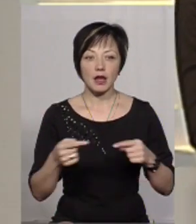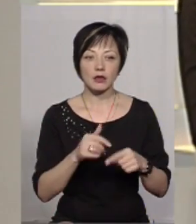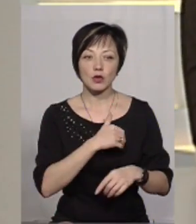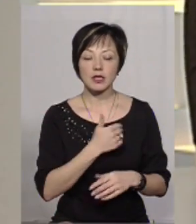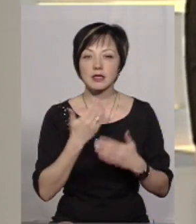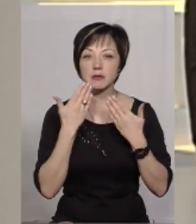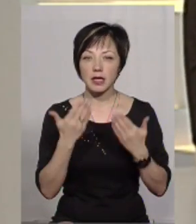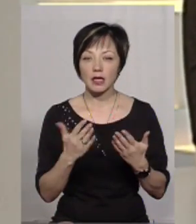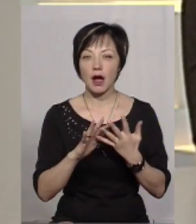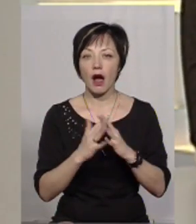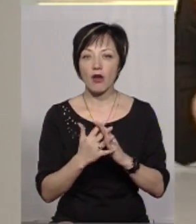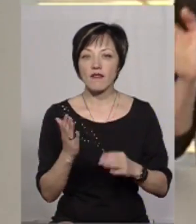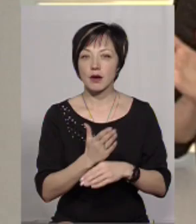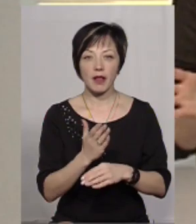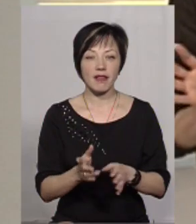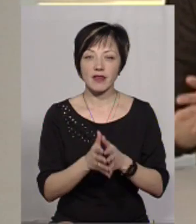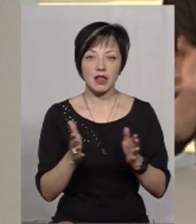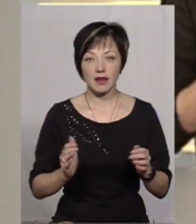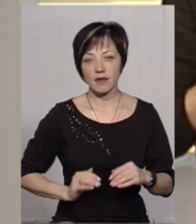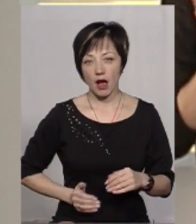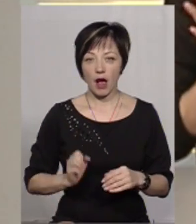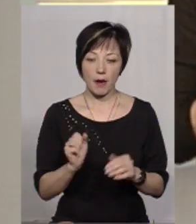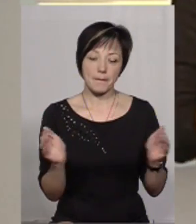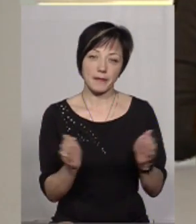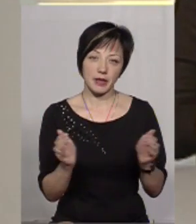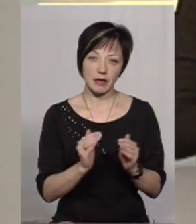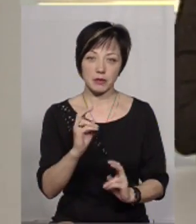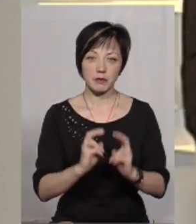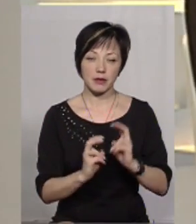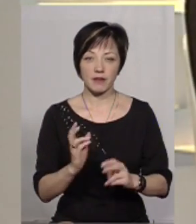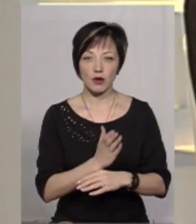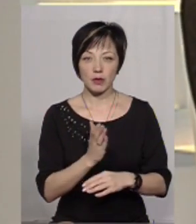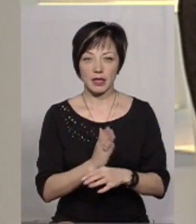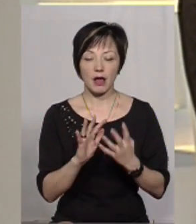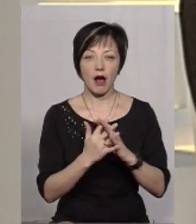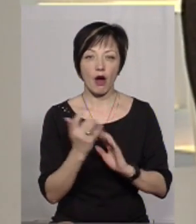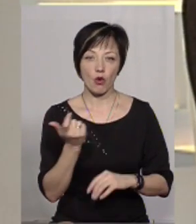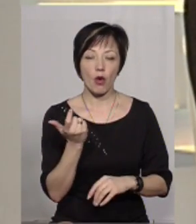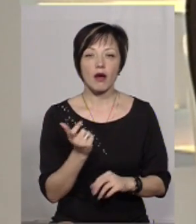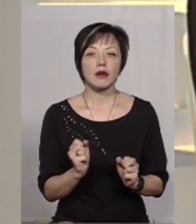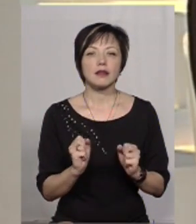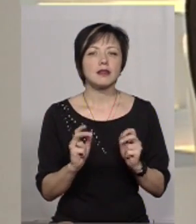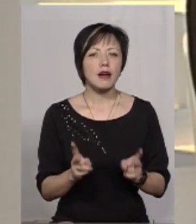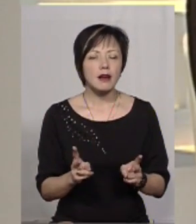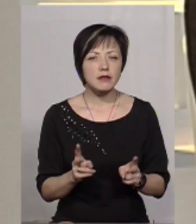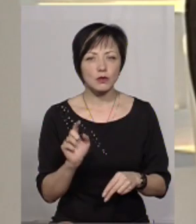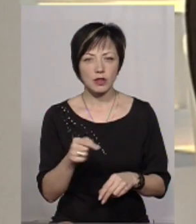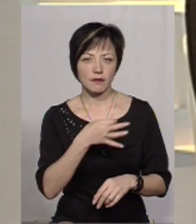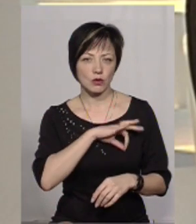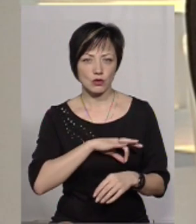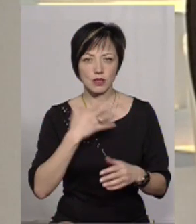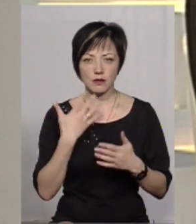хотілося б запитати агровиробники. Коли йдеться не про великі корпорації, а невеликі підприємства виробничі агро, от наскільки вони